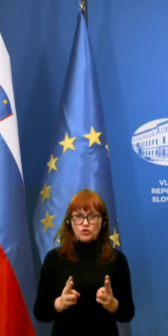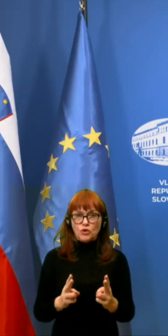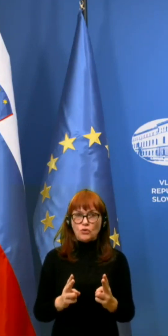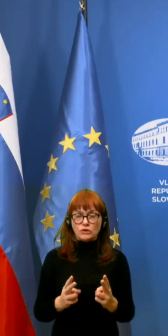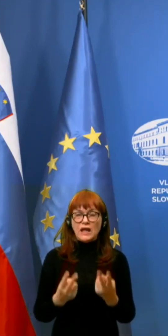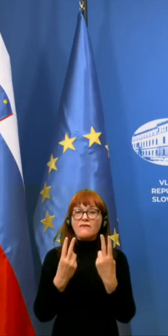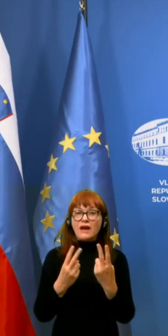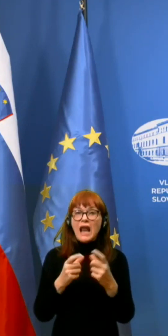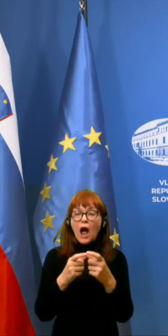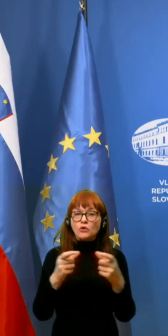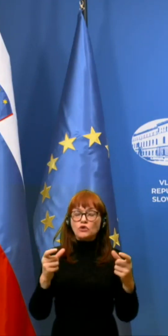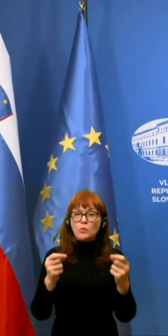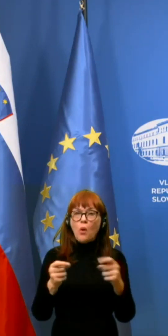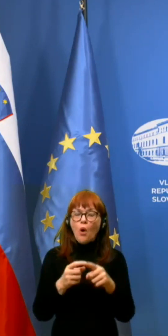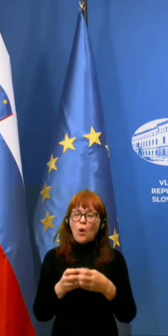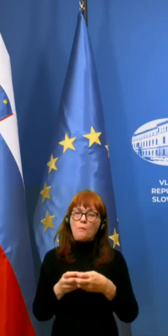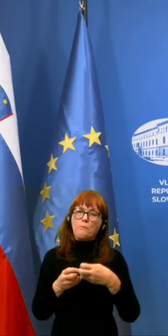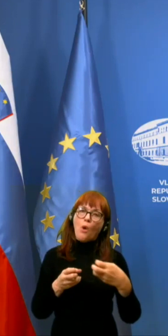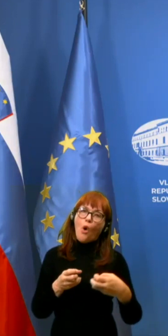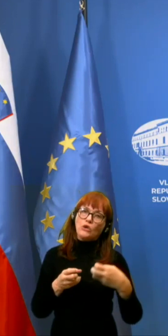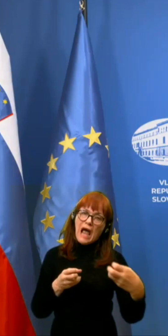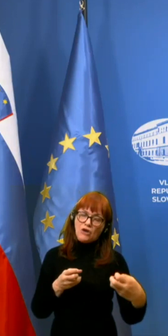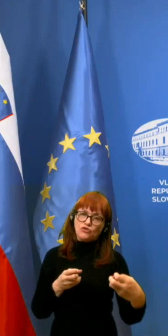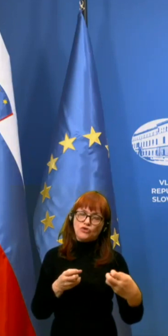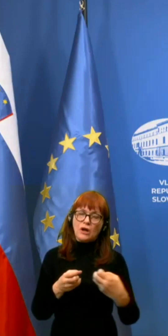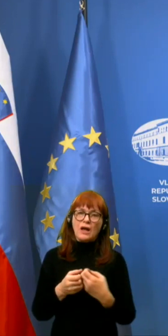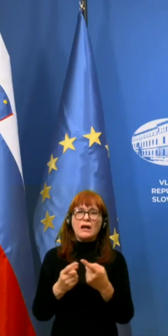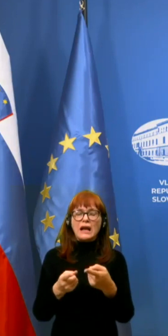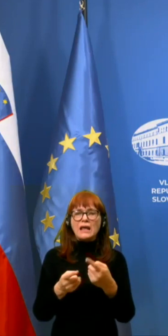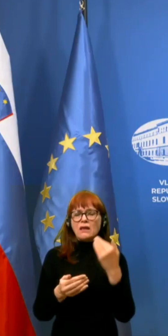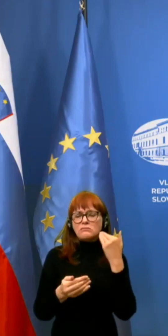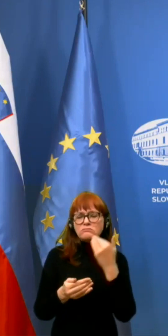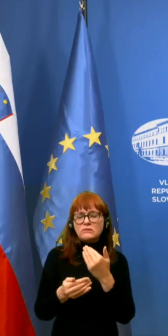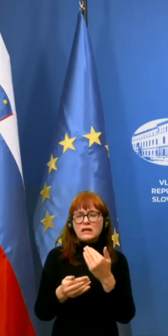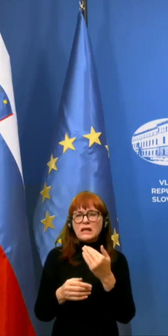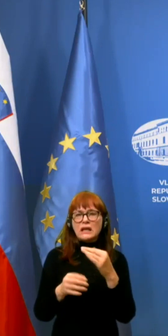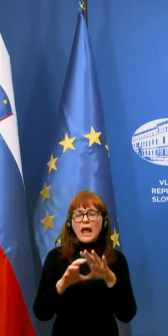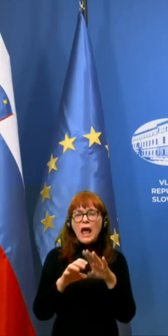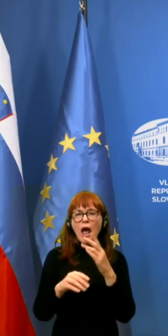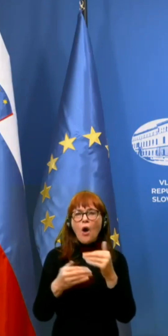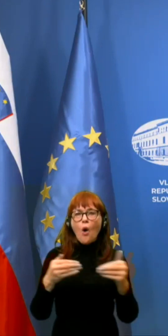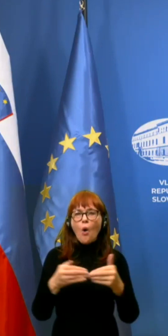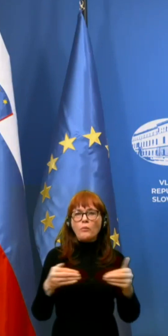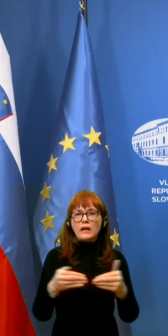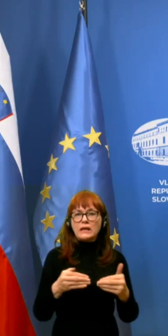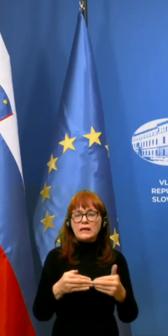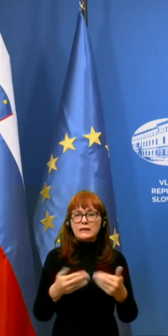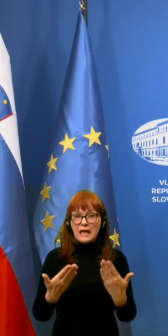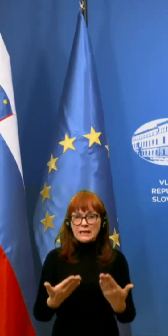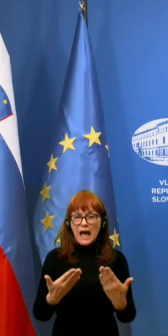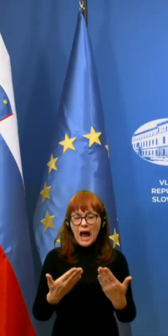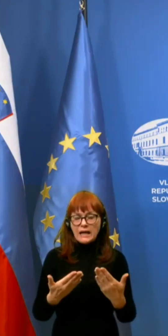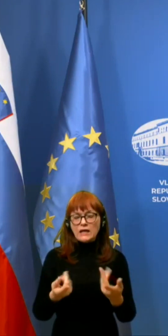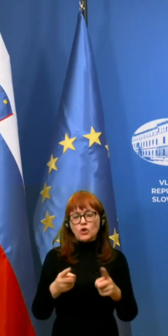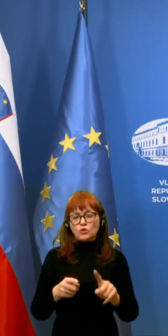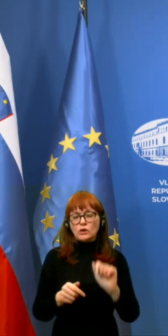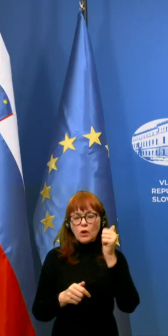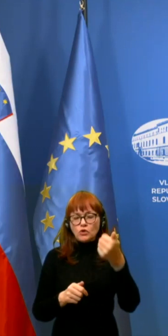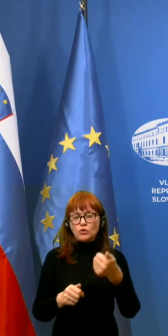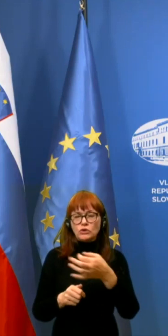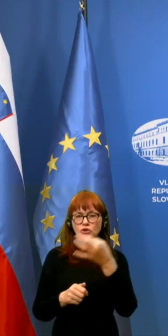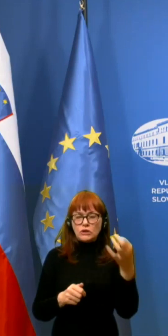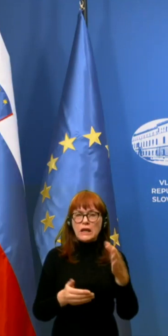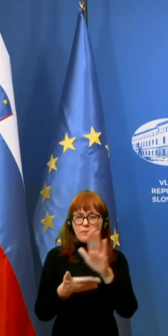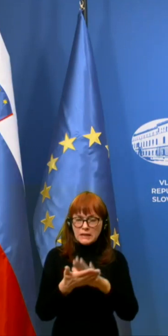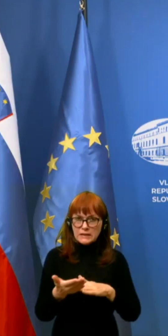veljavnost bonov podaljša in glede na strikne omejitve, ki jih danes pravzaprav oziroma z jutrišnjih dnev začenjamo, bo vlada to